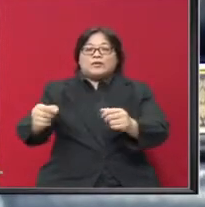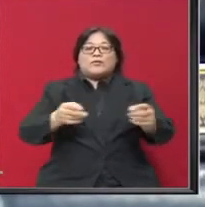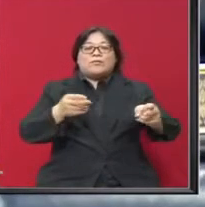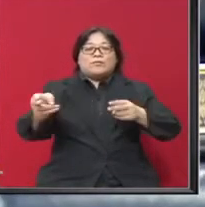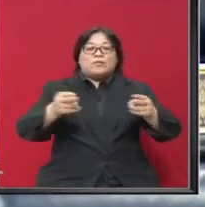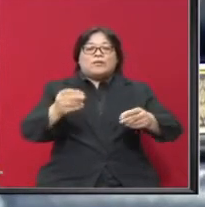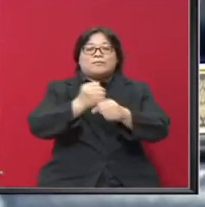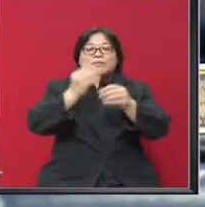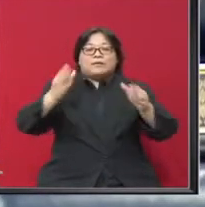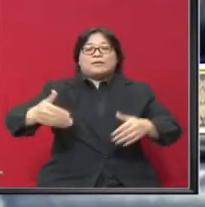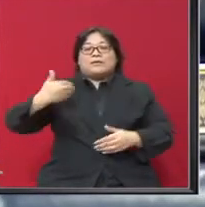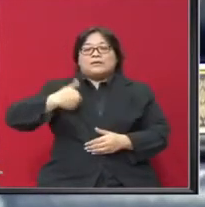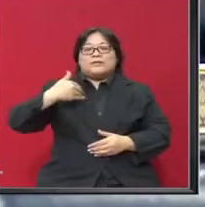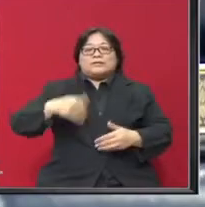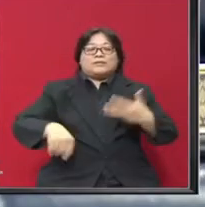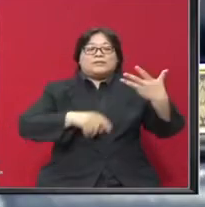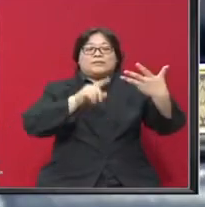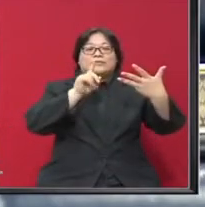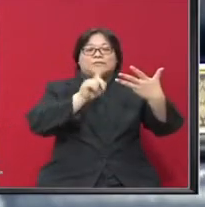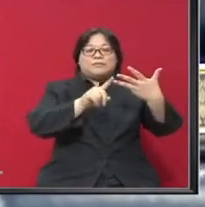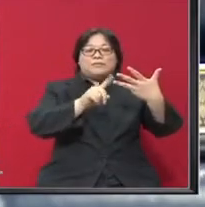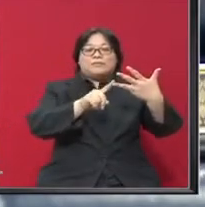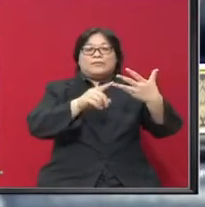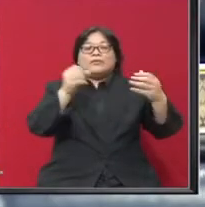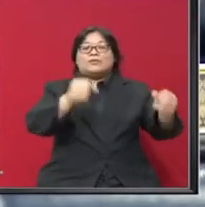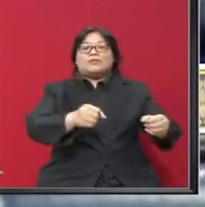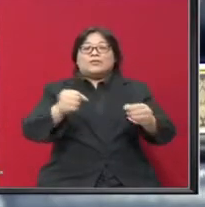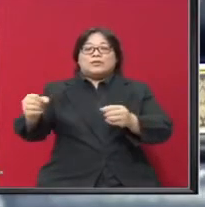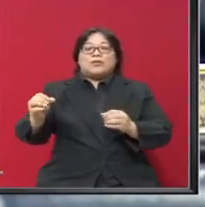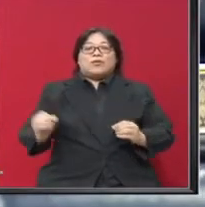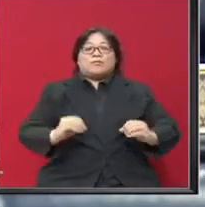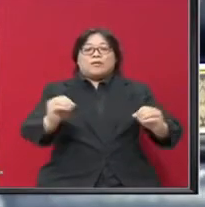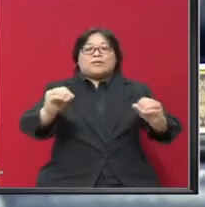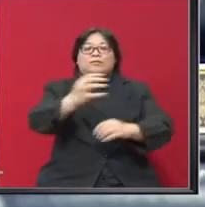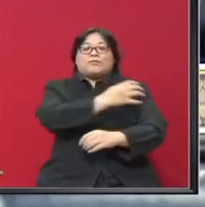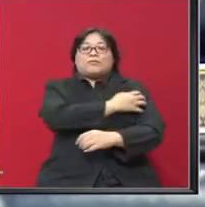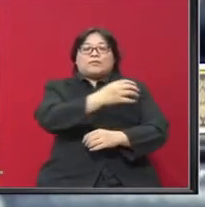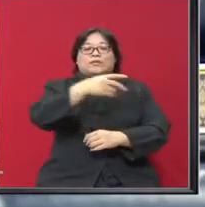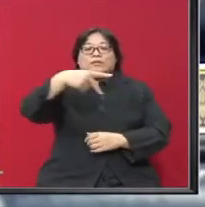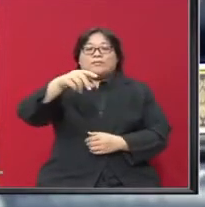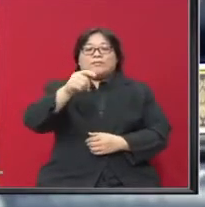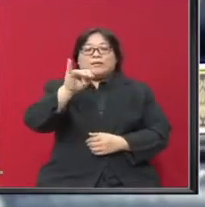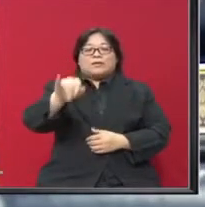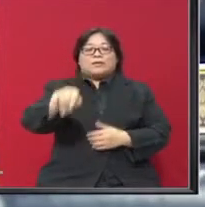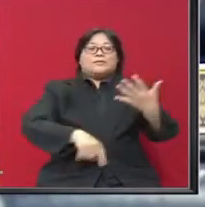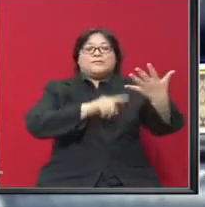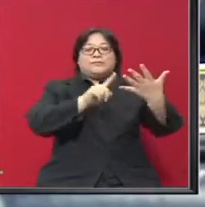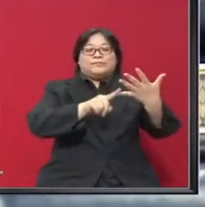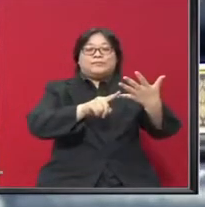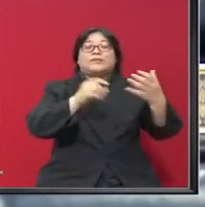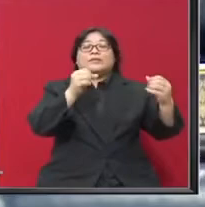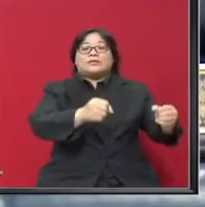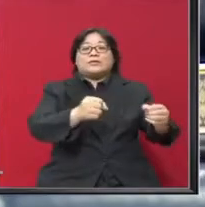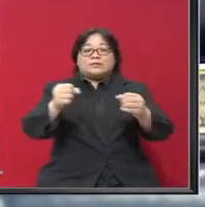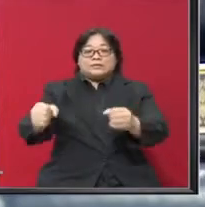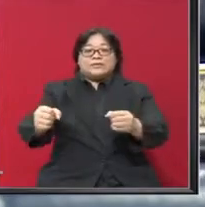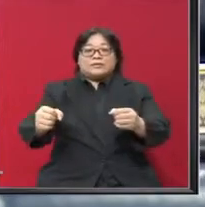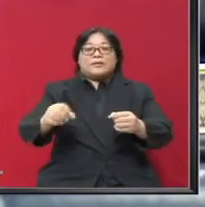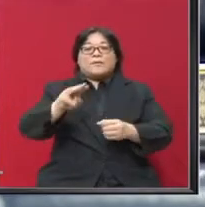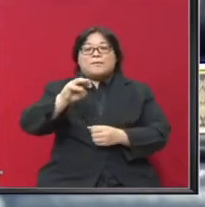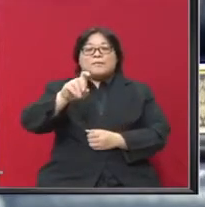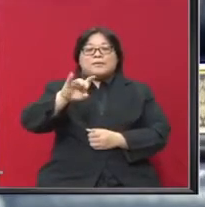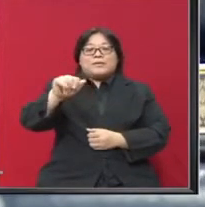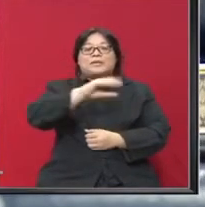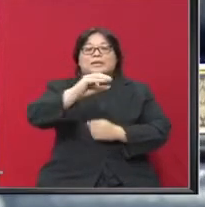pengurusan pekerja asin Yang keempat, strategi operasi penguatkuasaan parti Yang kelima, strategi